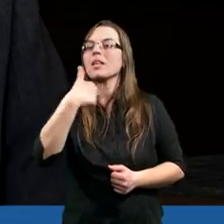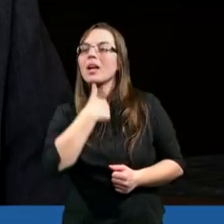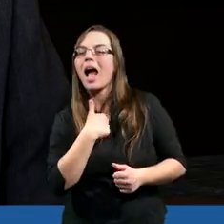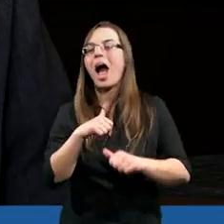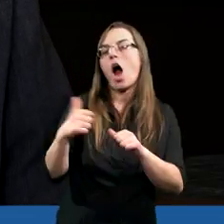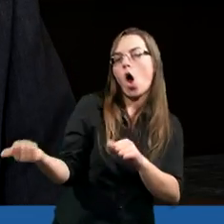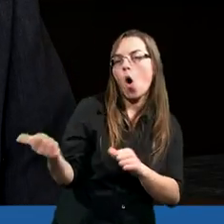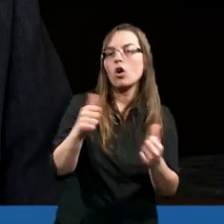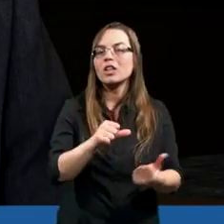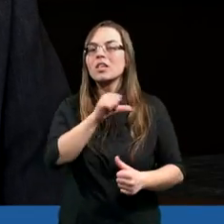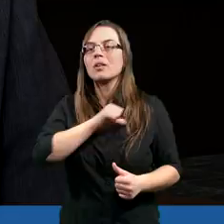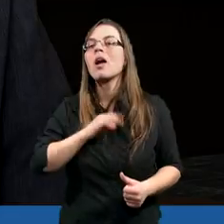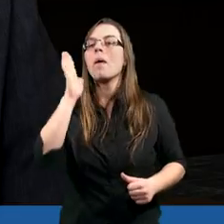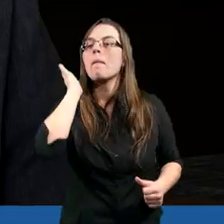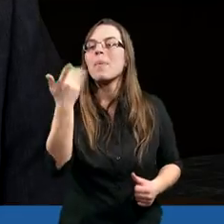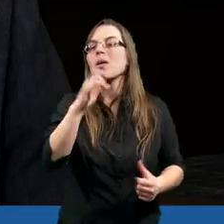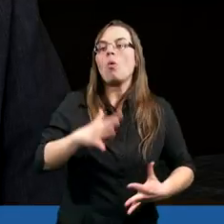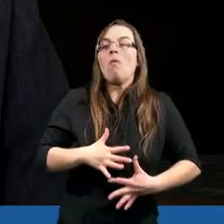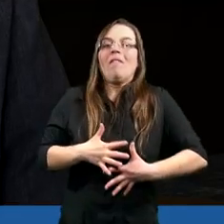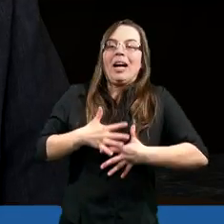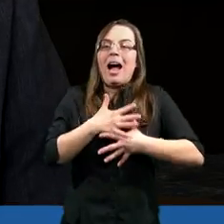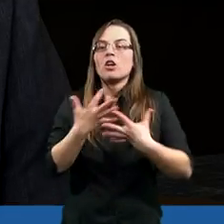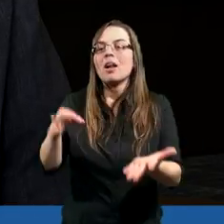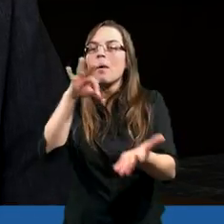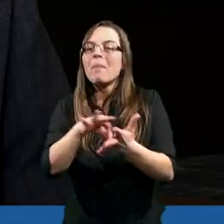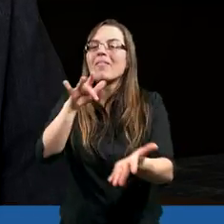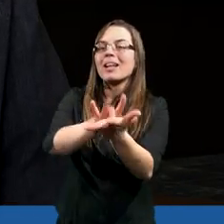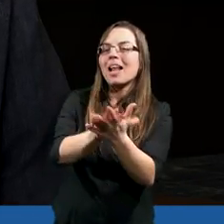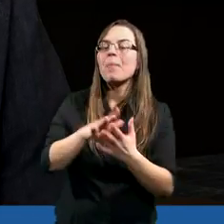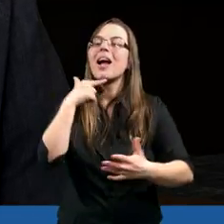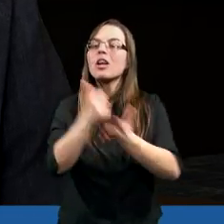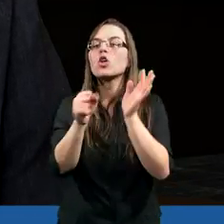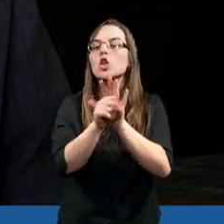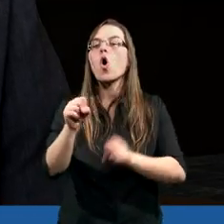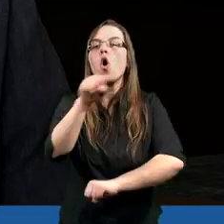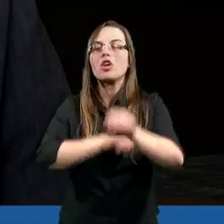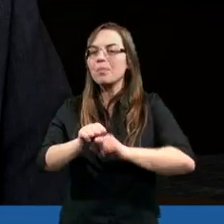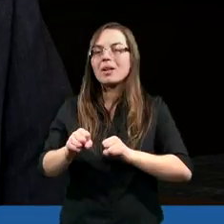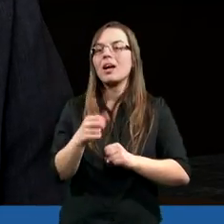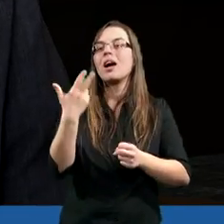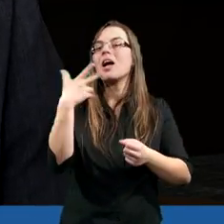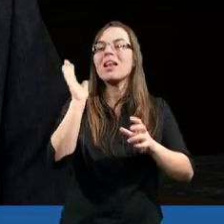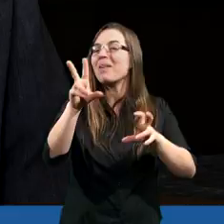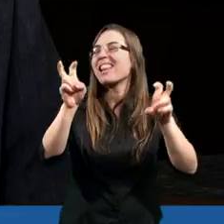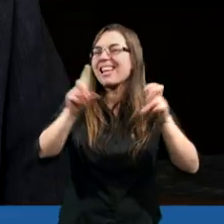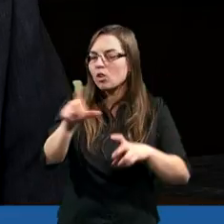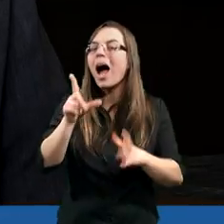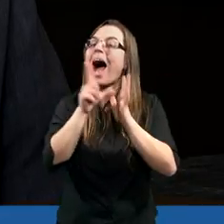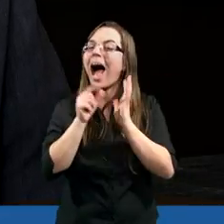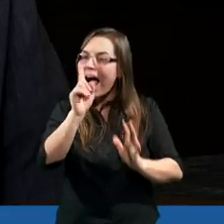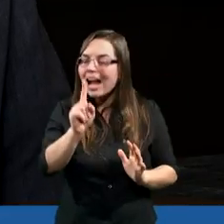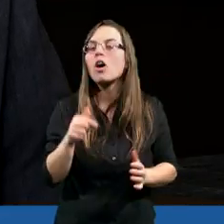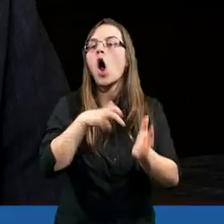Ja uchściłem się, będąc pod wrażeniem pewnego zapisu z listu do Rzymian. Nie będę go tu zacytował,